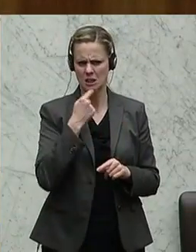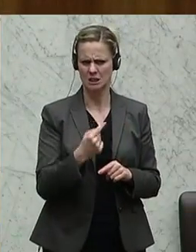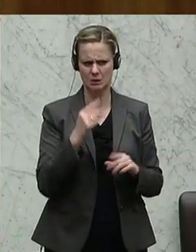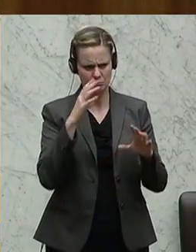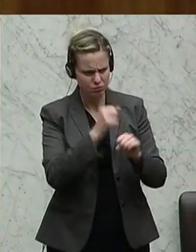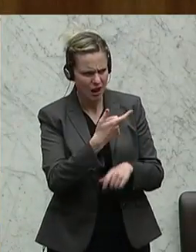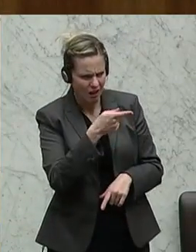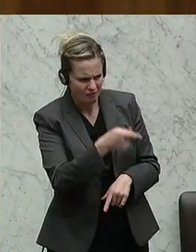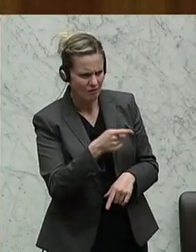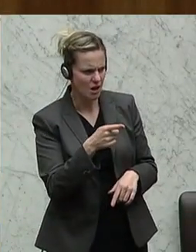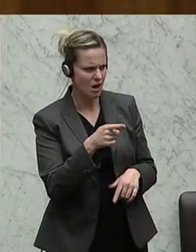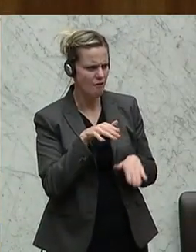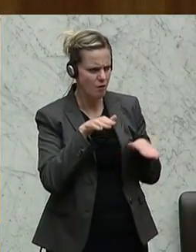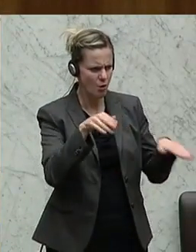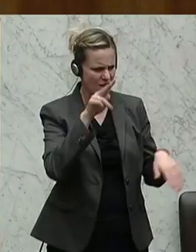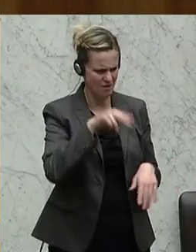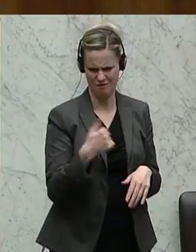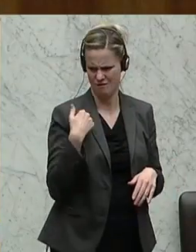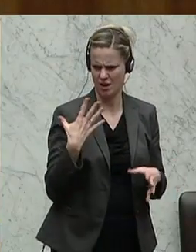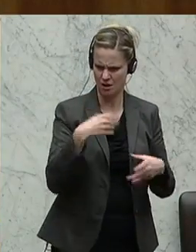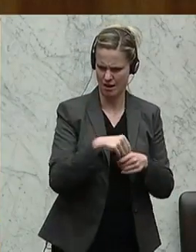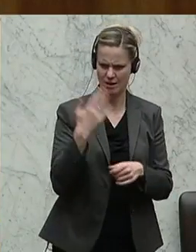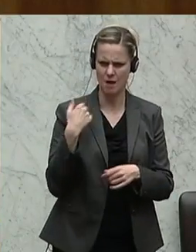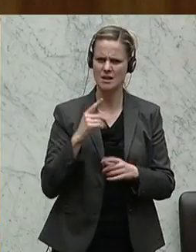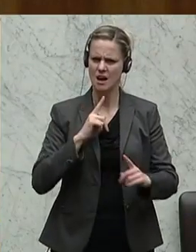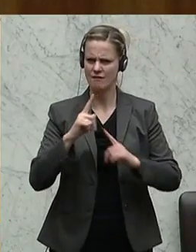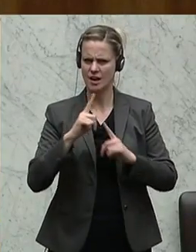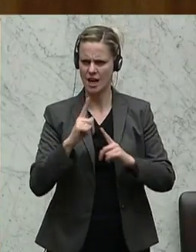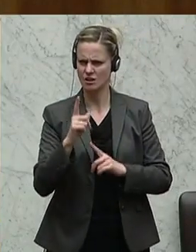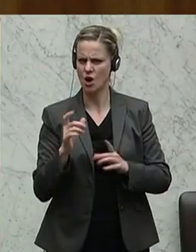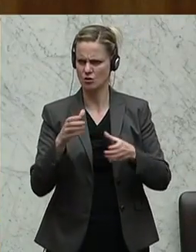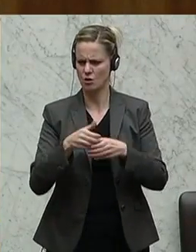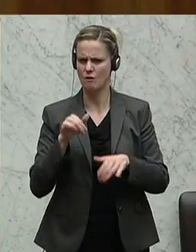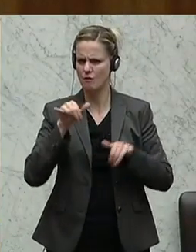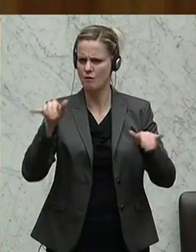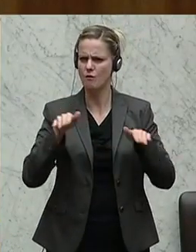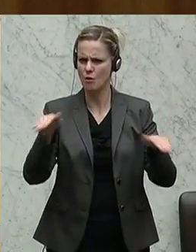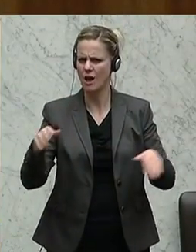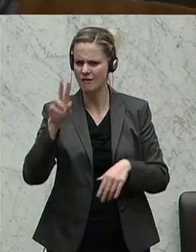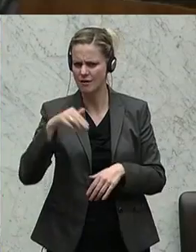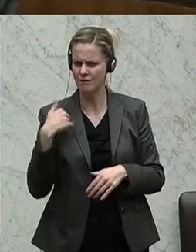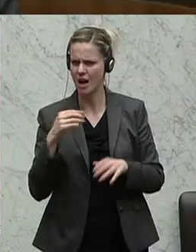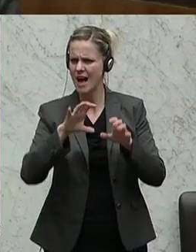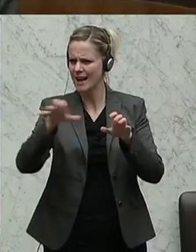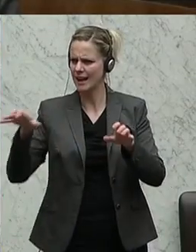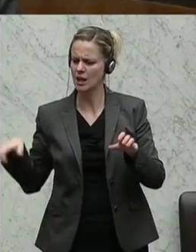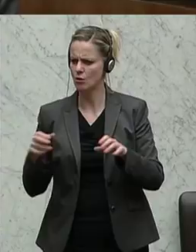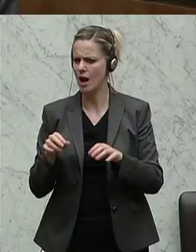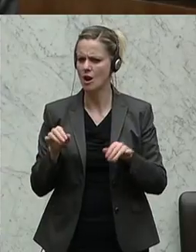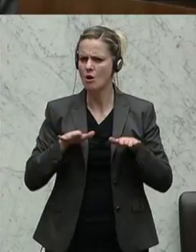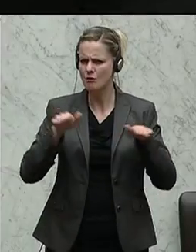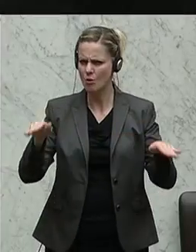Flughafen Wien gesprochen hast, du warst ja dabei, wie wir vom Verkehrsausschuss am Flughafen Wien mit allen Regionalflughäfen in Österreich